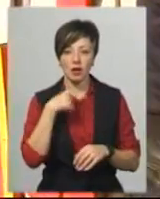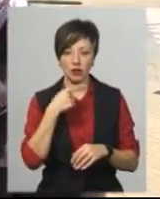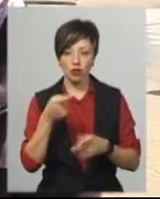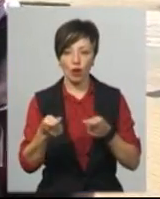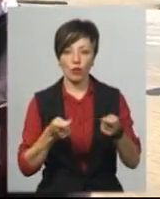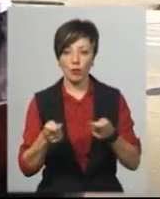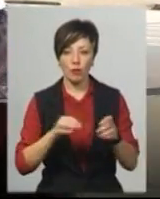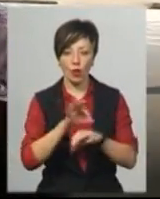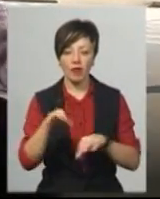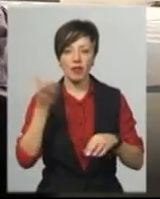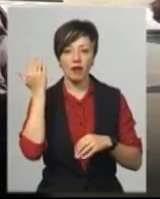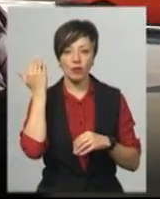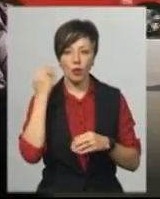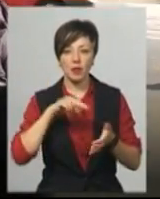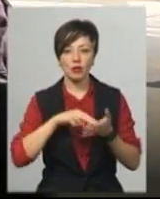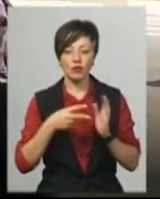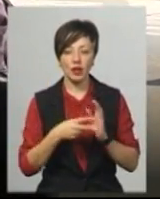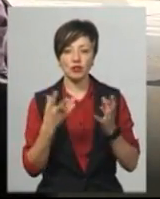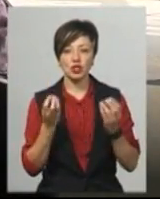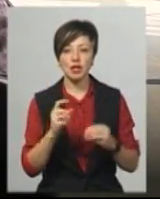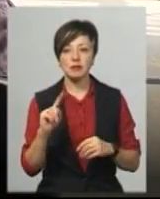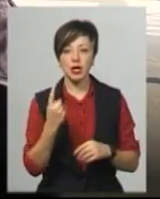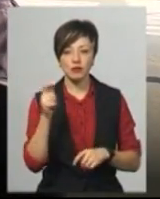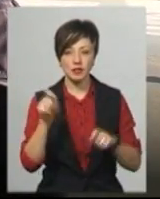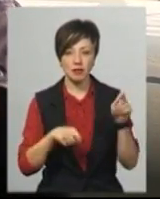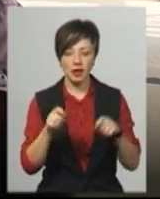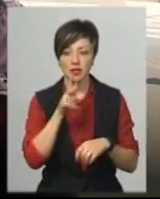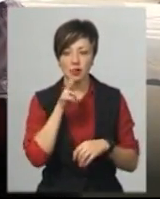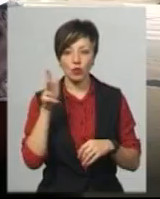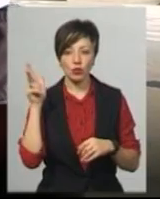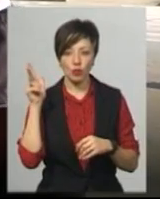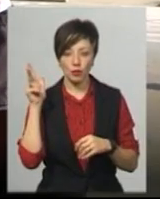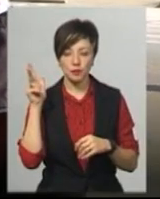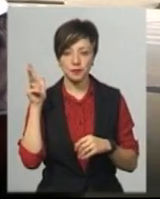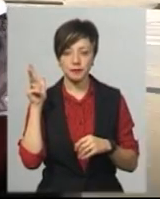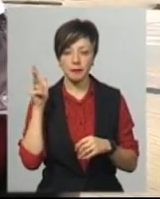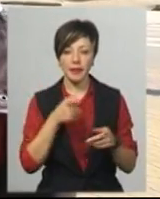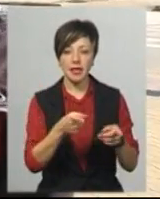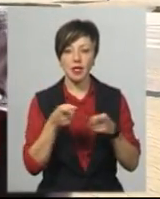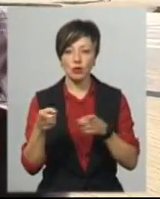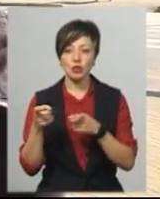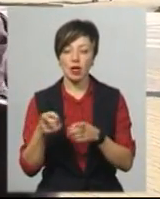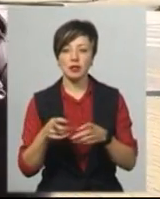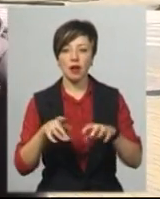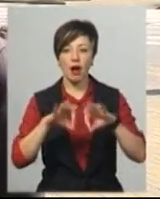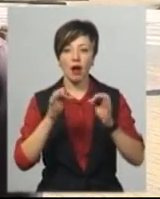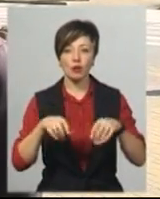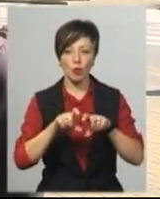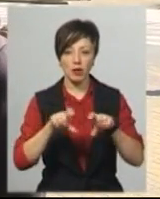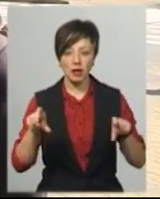Ядуха. «Ми, в принципі, давно планували ще з першого фестивалю, три роки тому, залучати якісь арт-об'єкти,